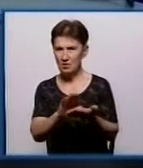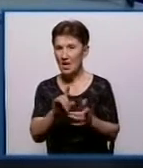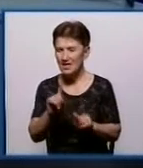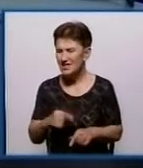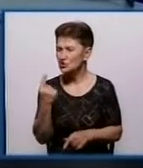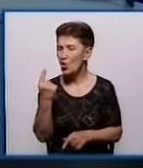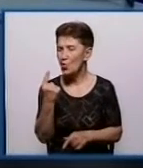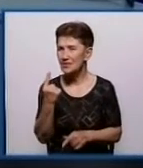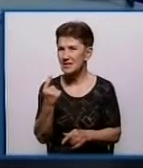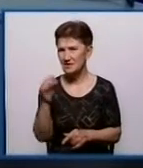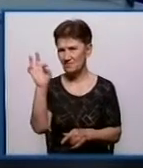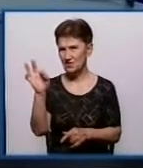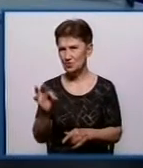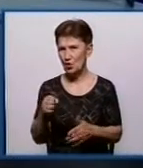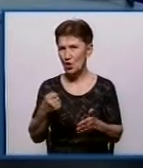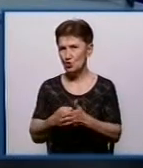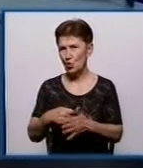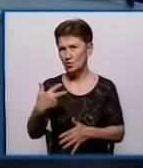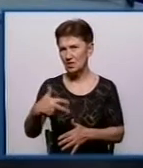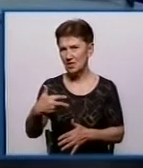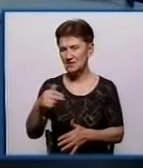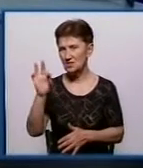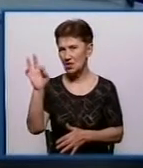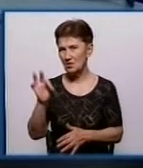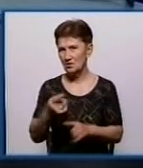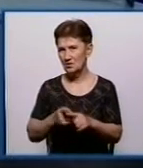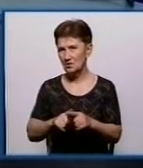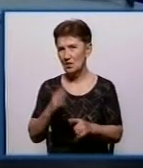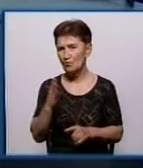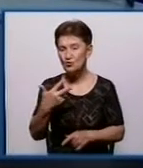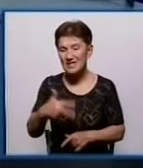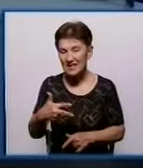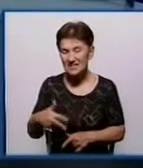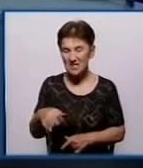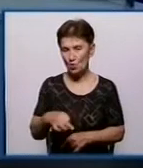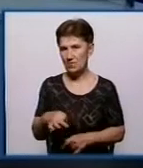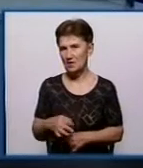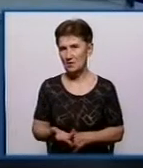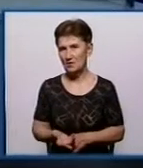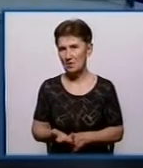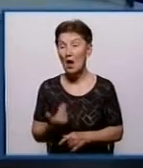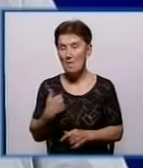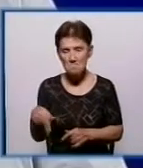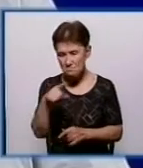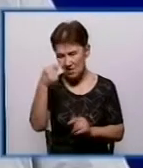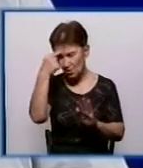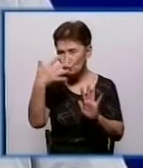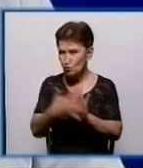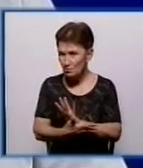відсоток прибутку, то до 30 гривень один відсоток – це буде 30 копійок. Так. І ми розуміємо, що